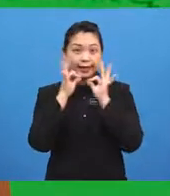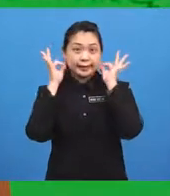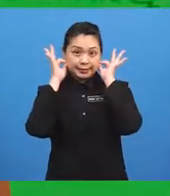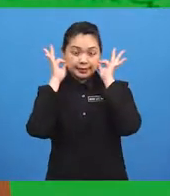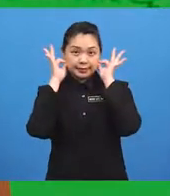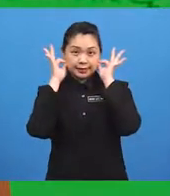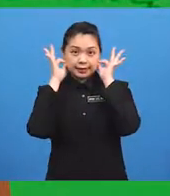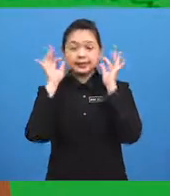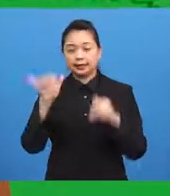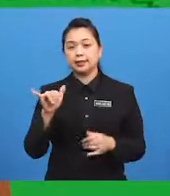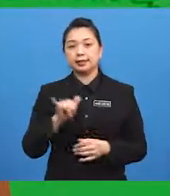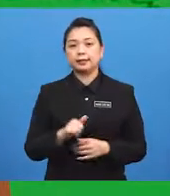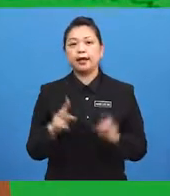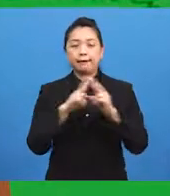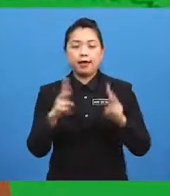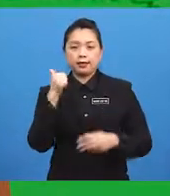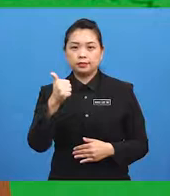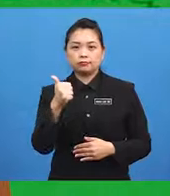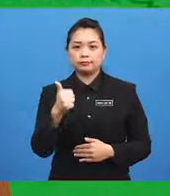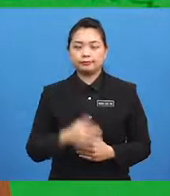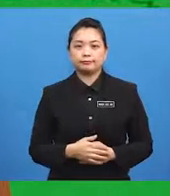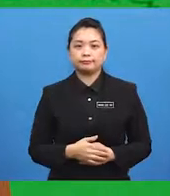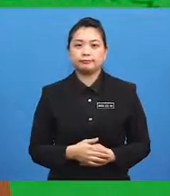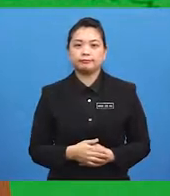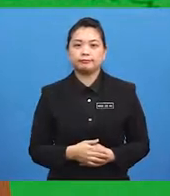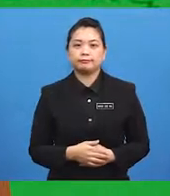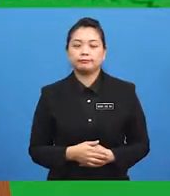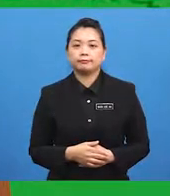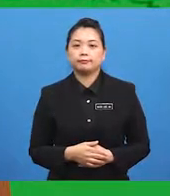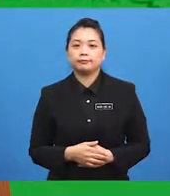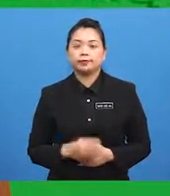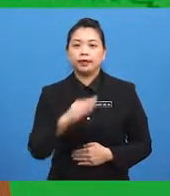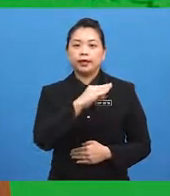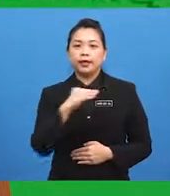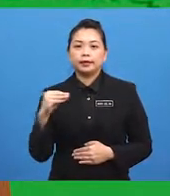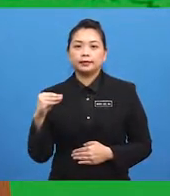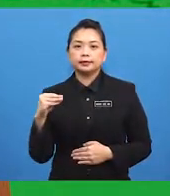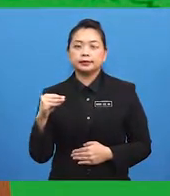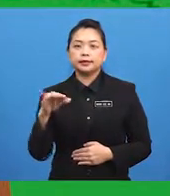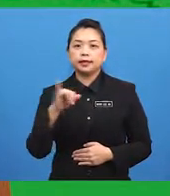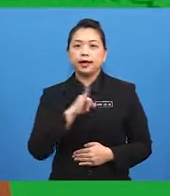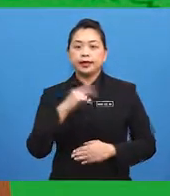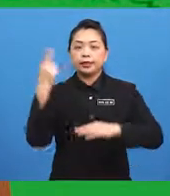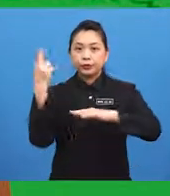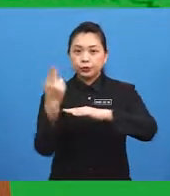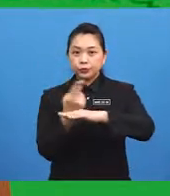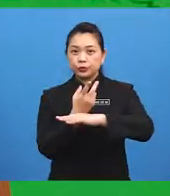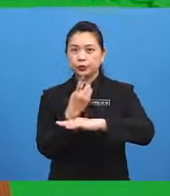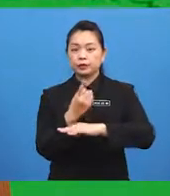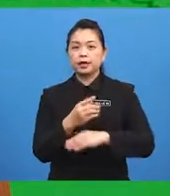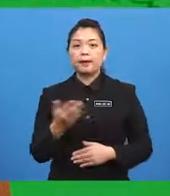...yes... ...very good! ... ...and... ...I used...